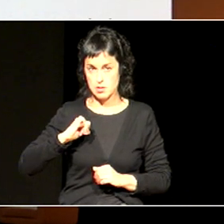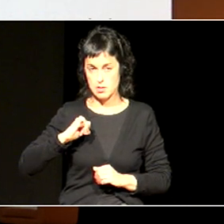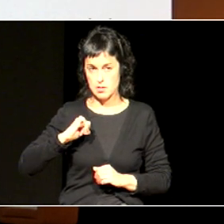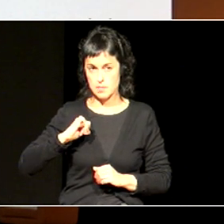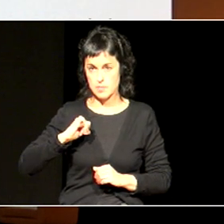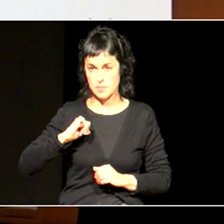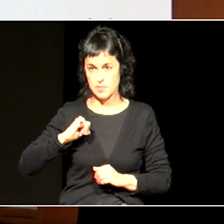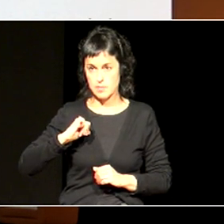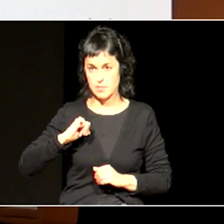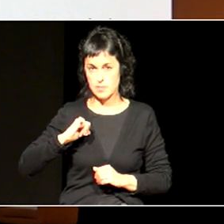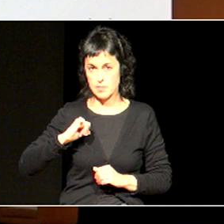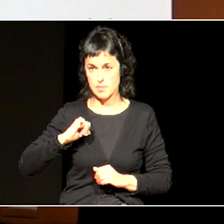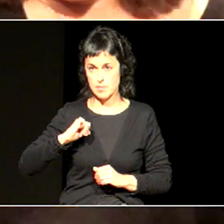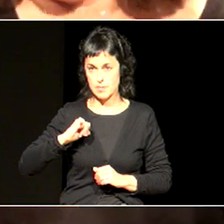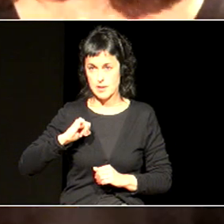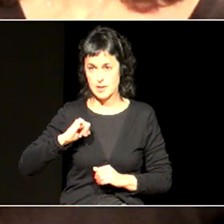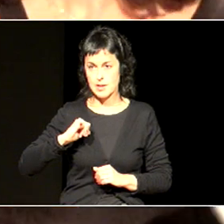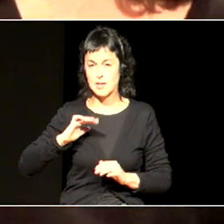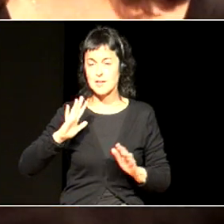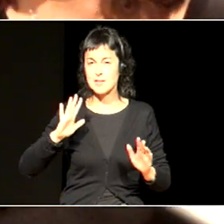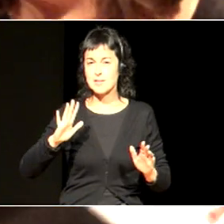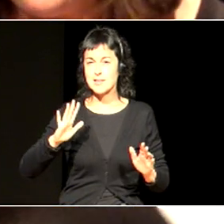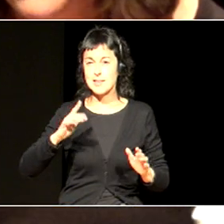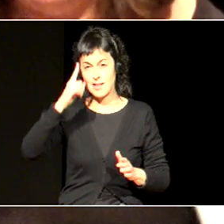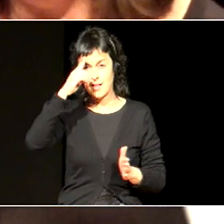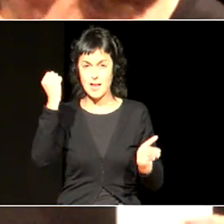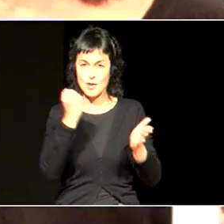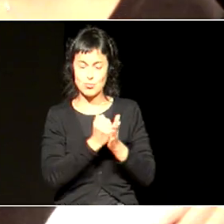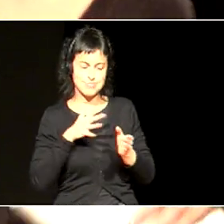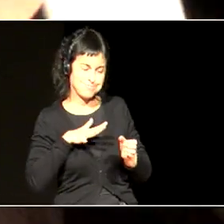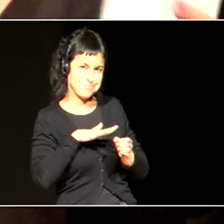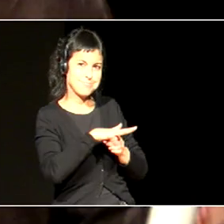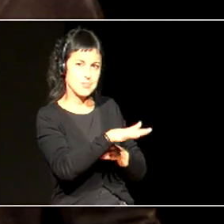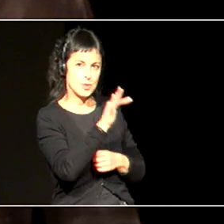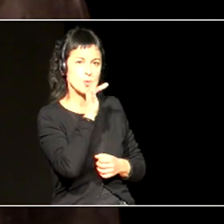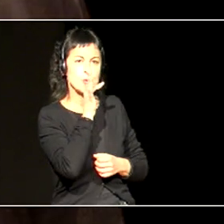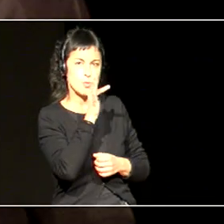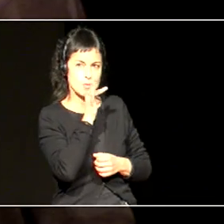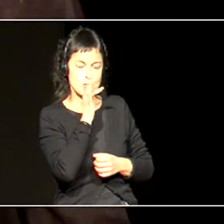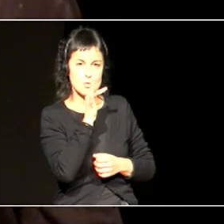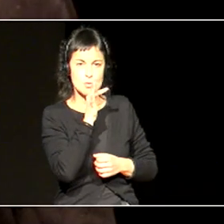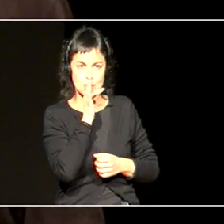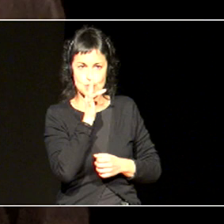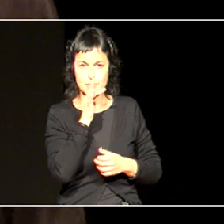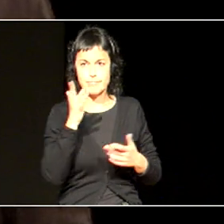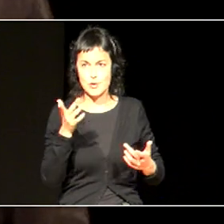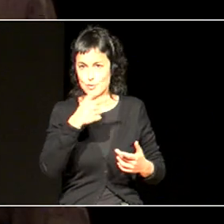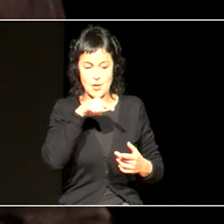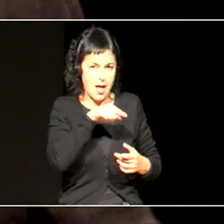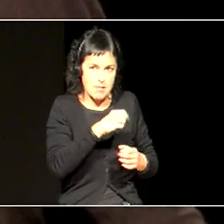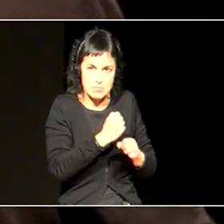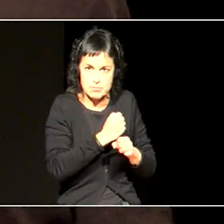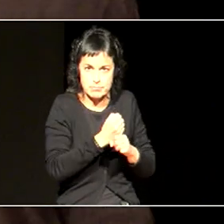mediatizatuta dagoen, ondino, ba, hainbat, estereotipoki. Beraz, ondino, jarraitzu behar dugu lan egiten, ez?